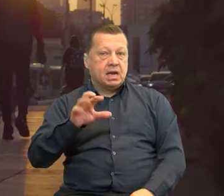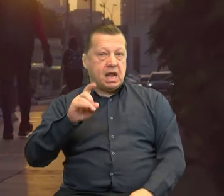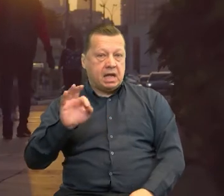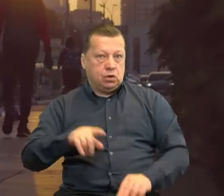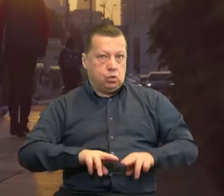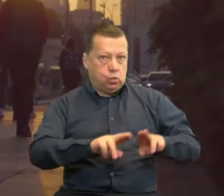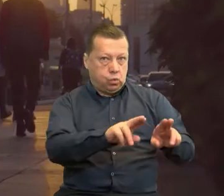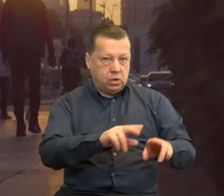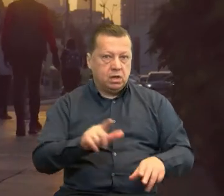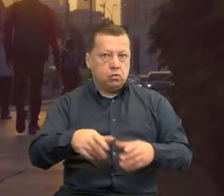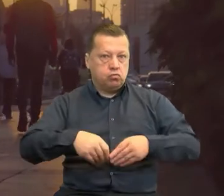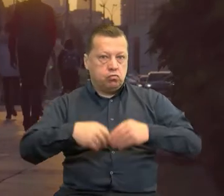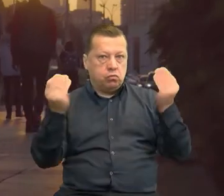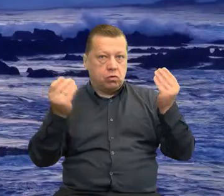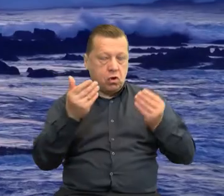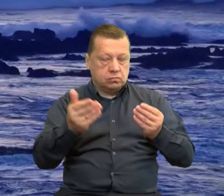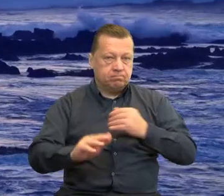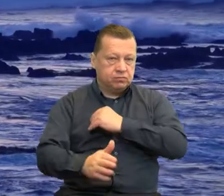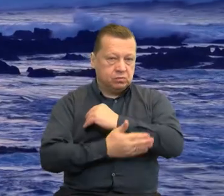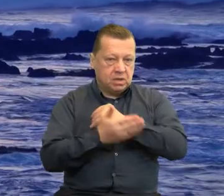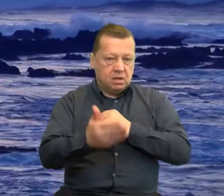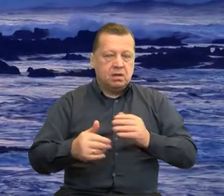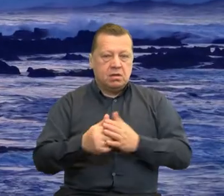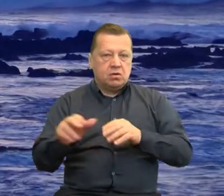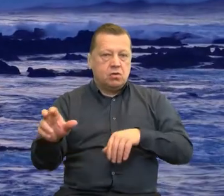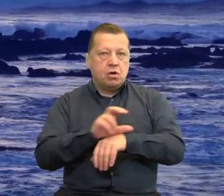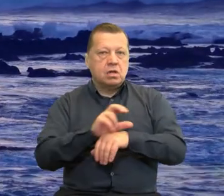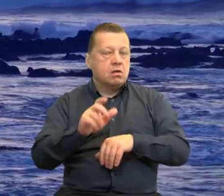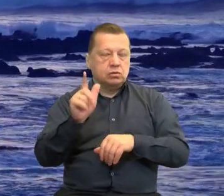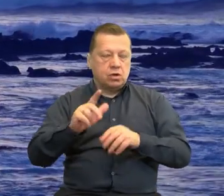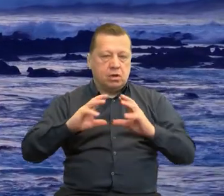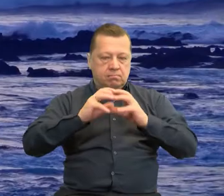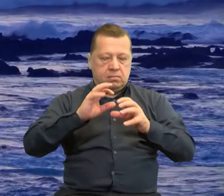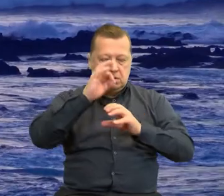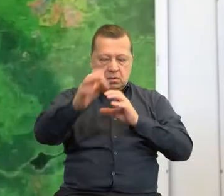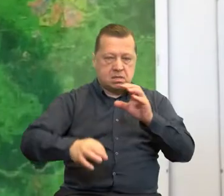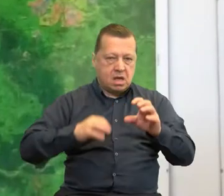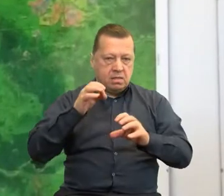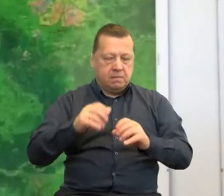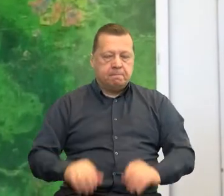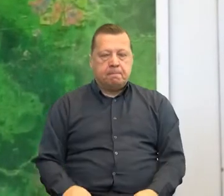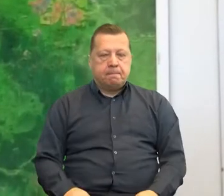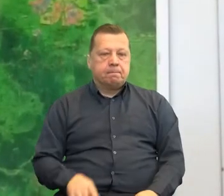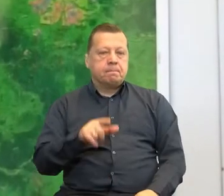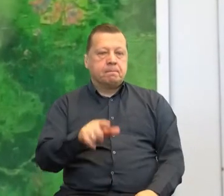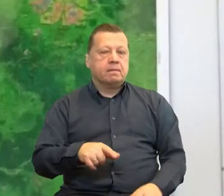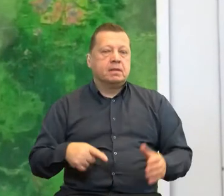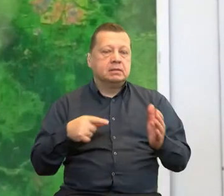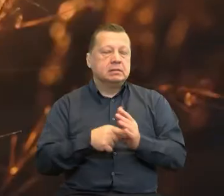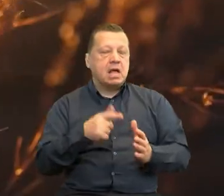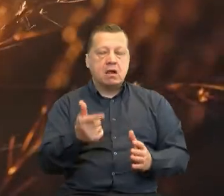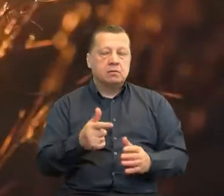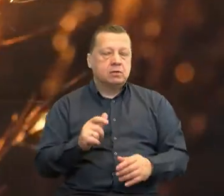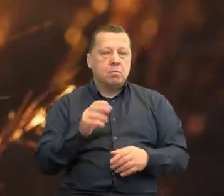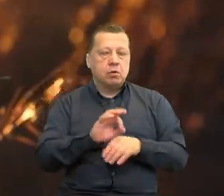rozwój i wykorzystanie nowych technologii z obrazowań satelitarnych w krajach nadbałtyckich. Celem projektu Baltic Sat Up